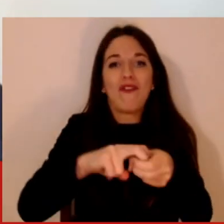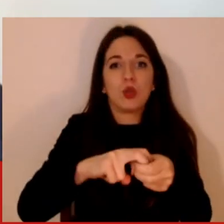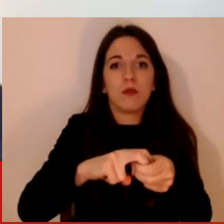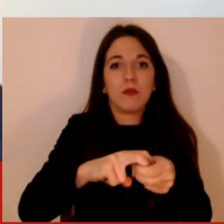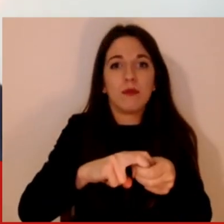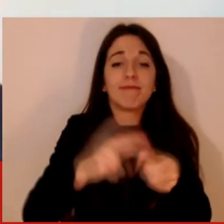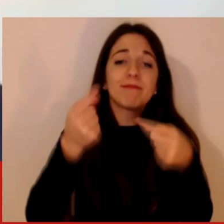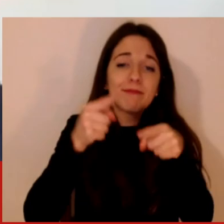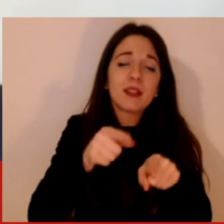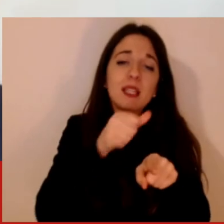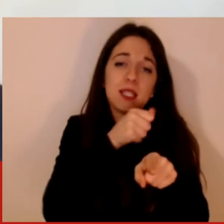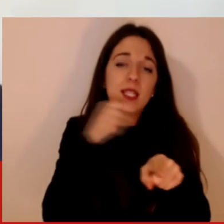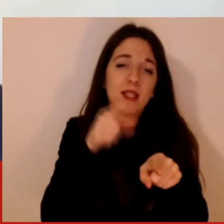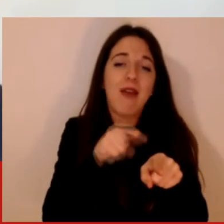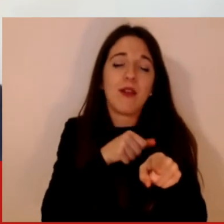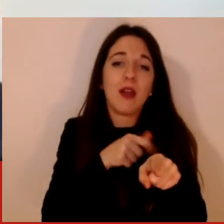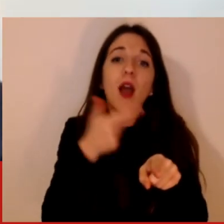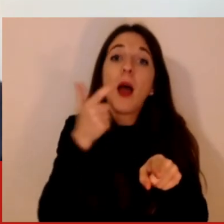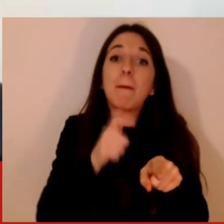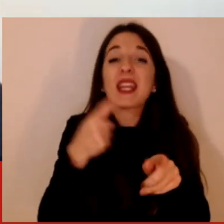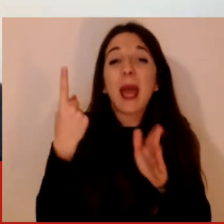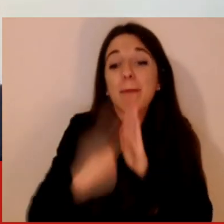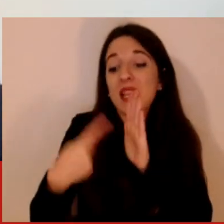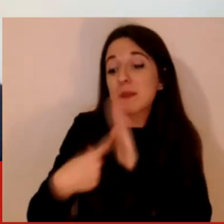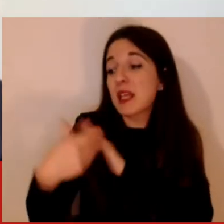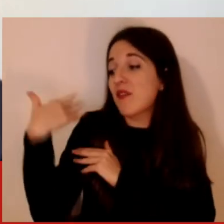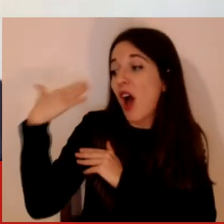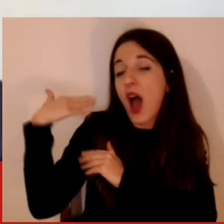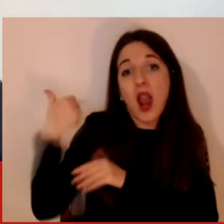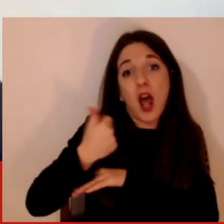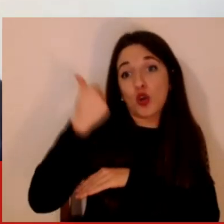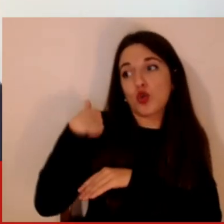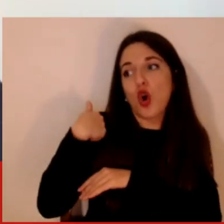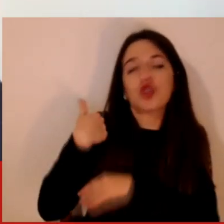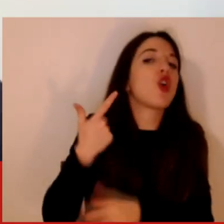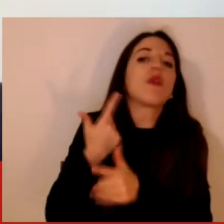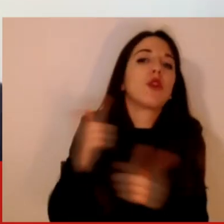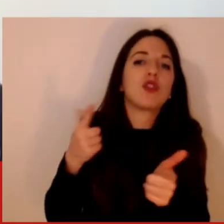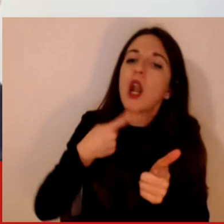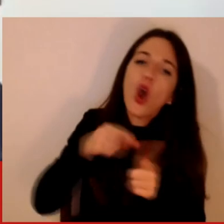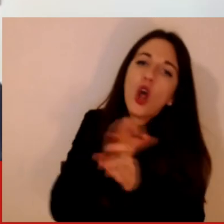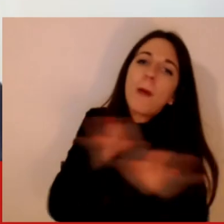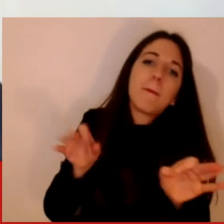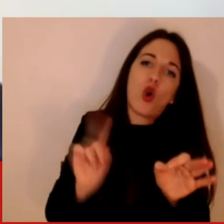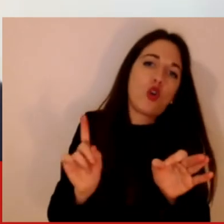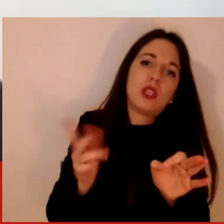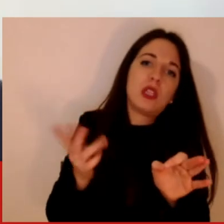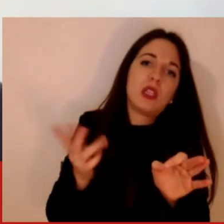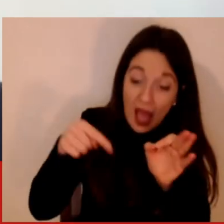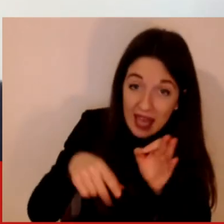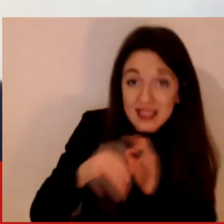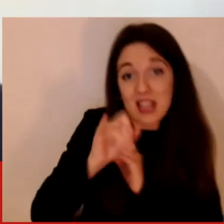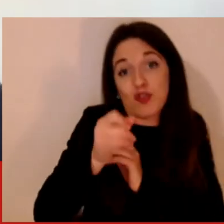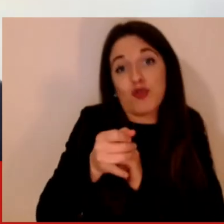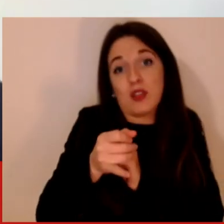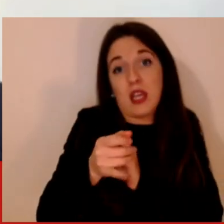adeguata durante i mesi precedenti. Adesso non bisogna cadere nell'inganno c'è il vaccino e quindi i problemi sono risolti, abbiamo